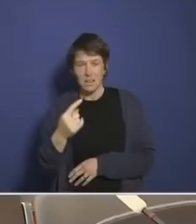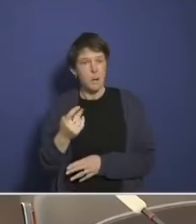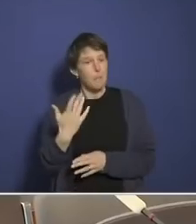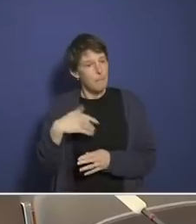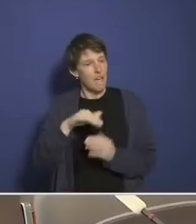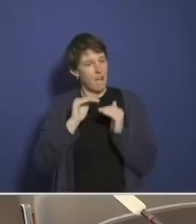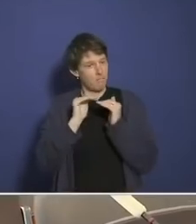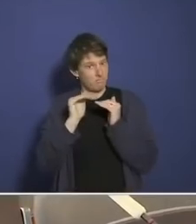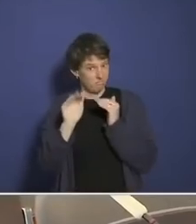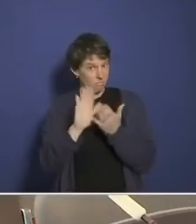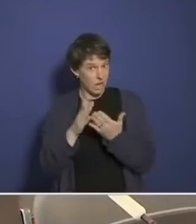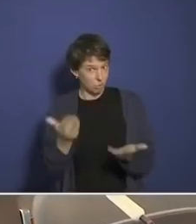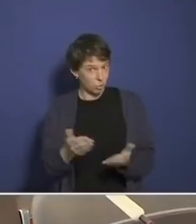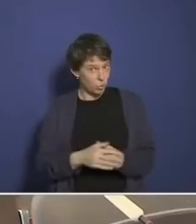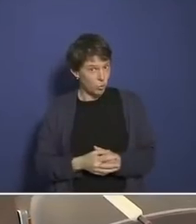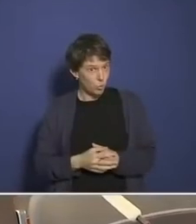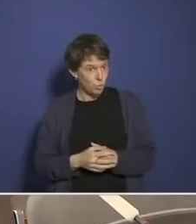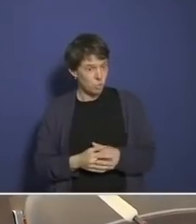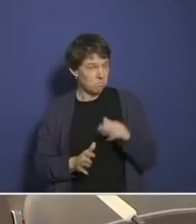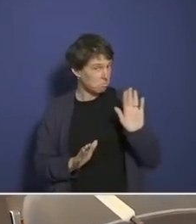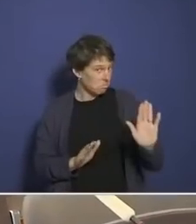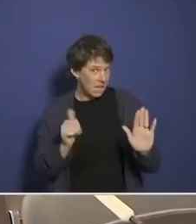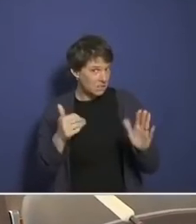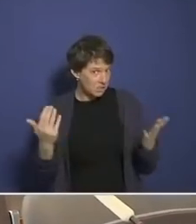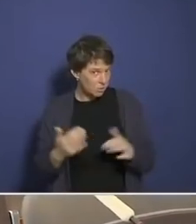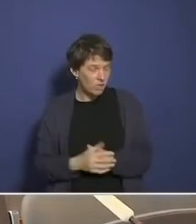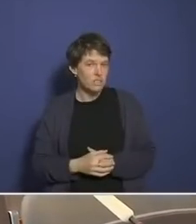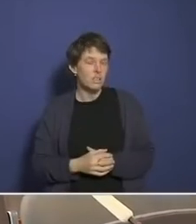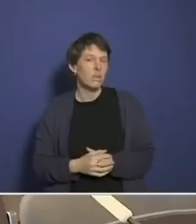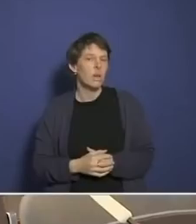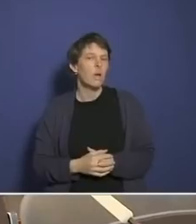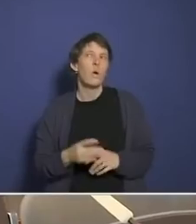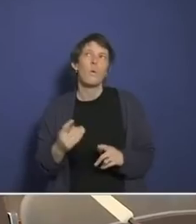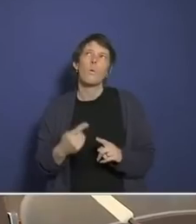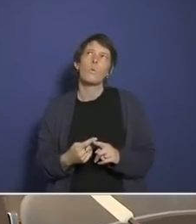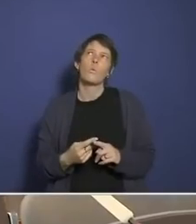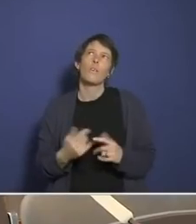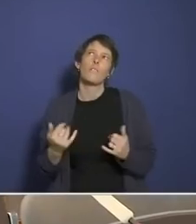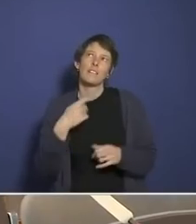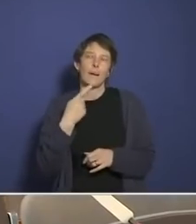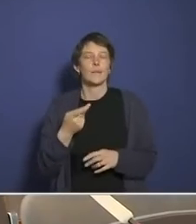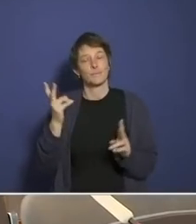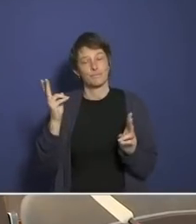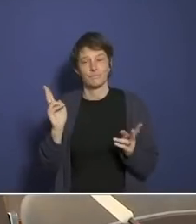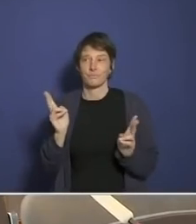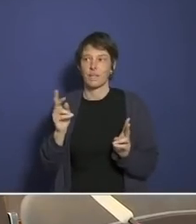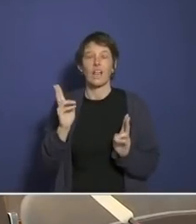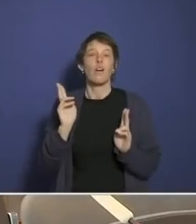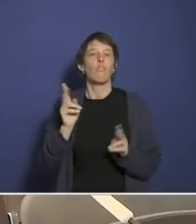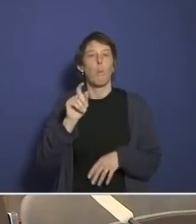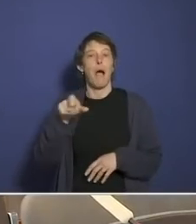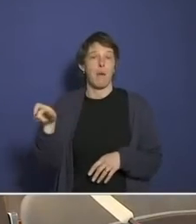länger so weitergehen wird? Und, sagen wir mal so, Otto-Normalverbraucherinnen da draußen